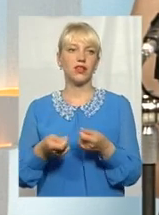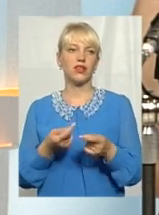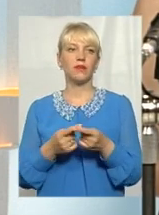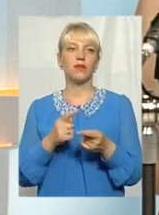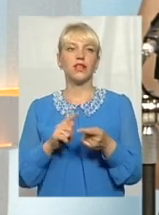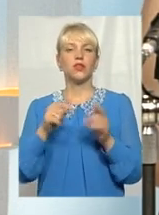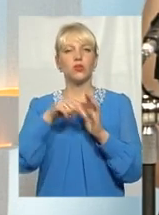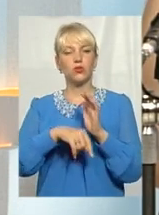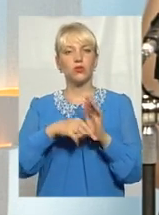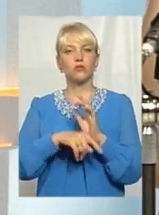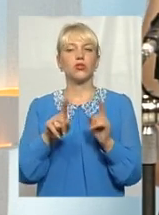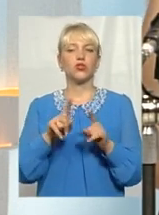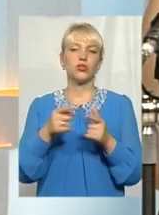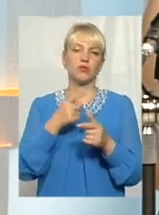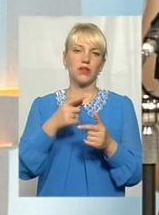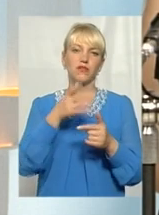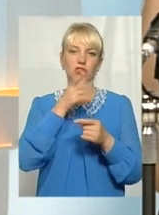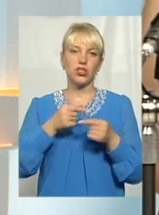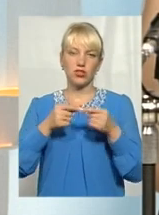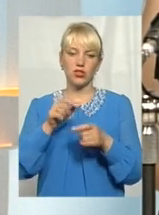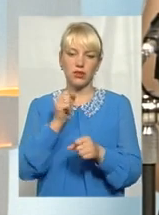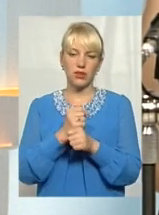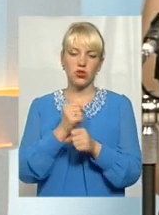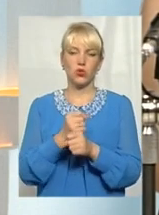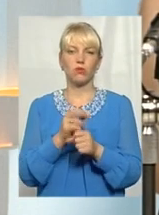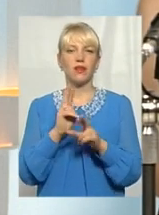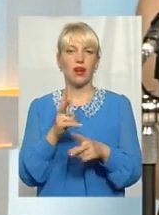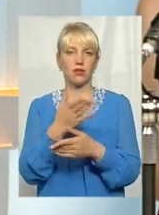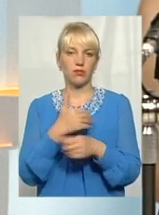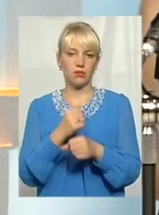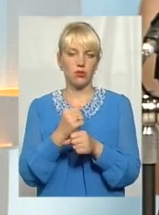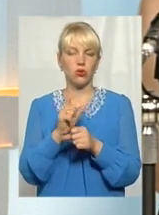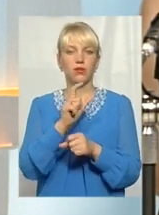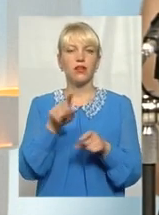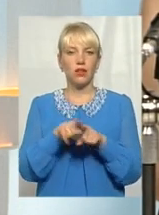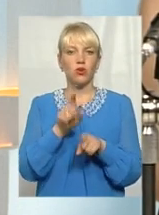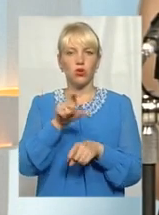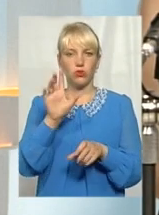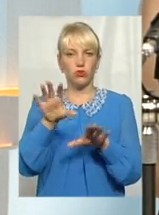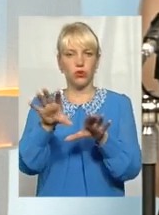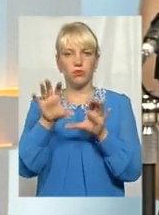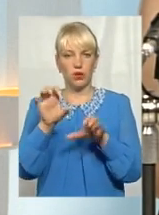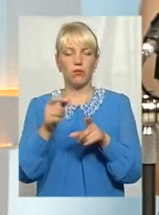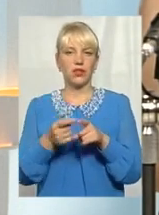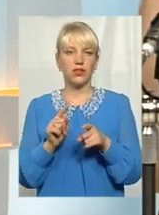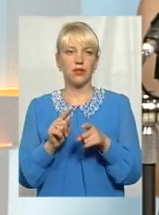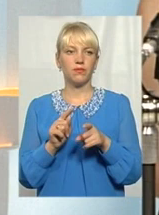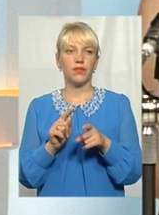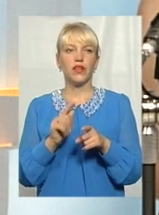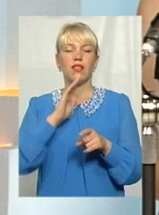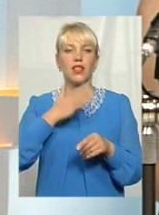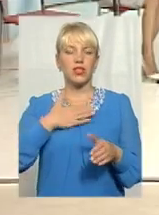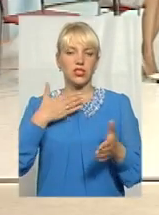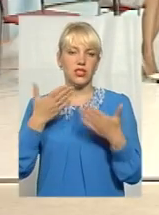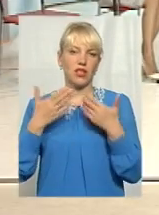Тобто, чи ми спрацюємо, чи ми вчасно дамо, це буде те, як люди будуть сприймати, самий громадянин, журналіст, і як він буде сприймати наше